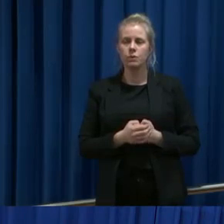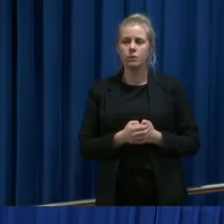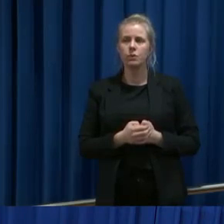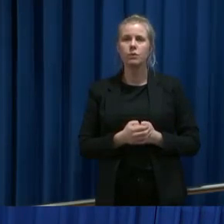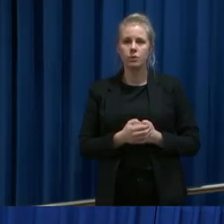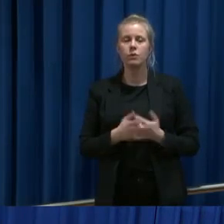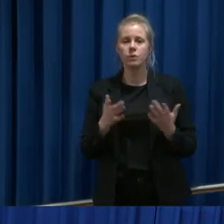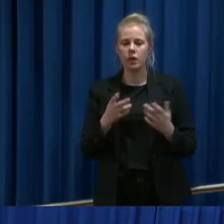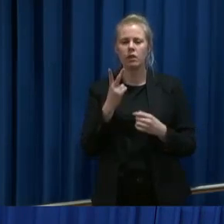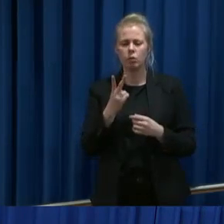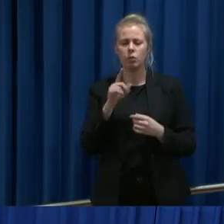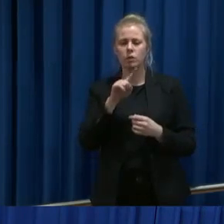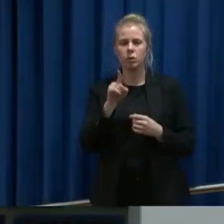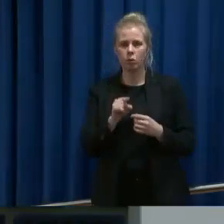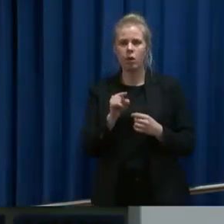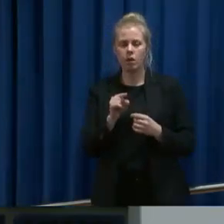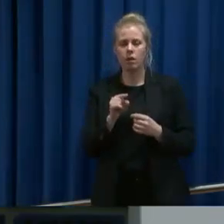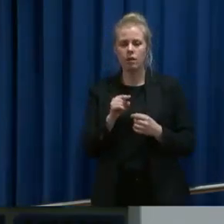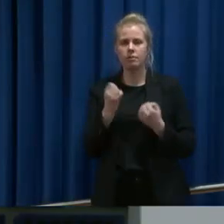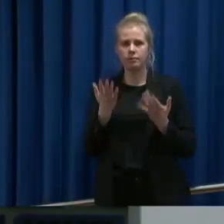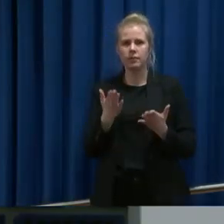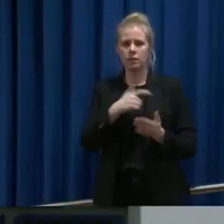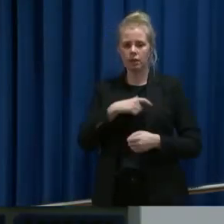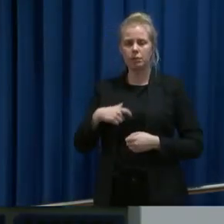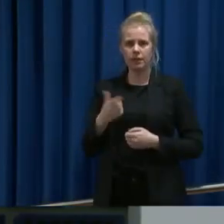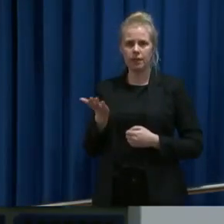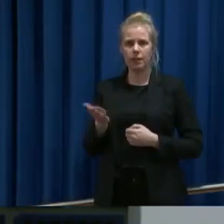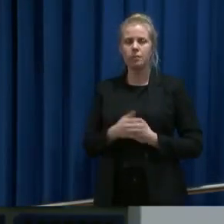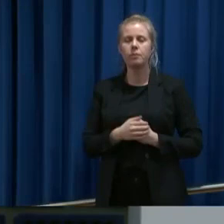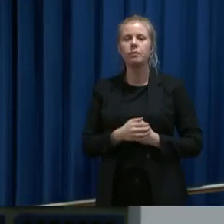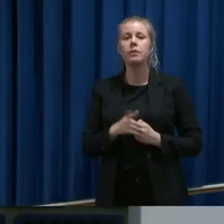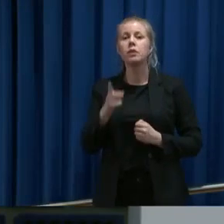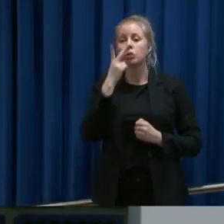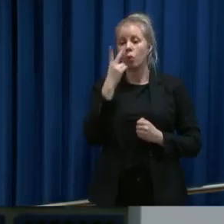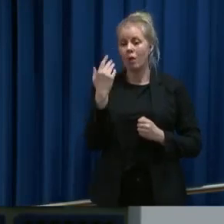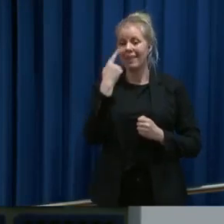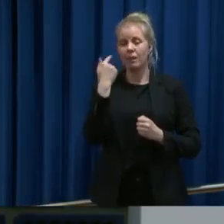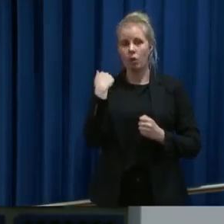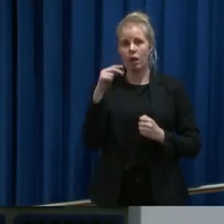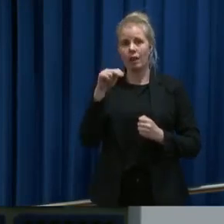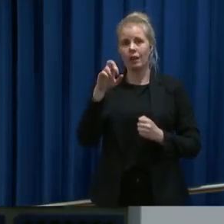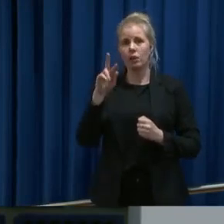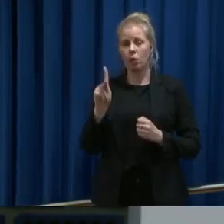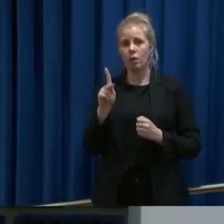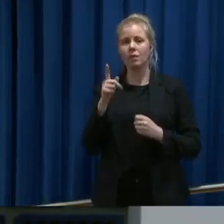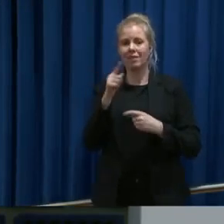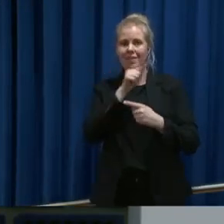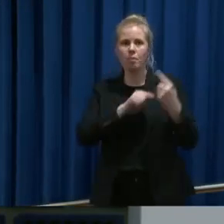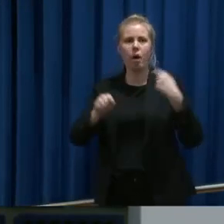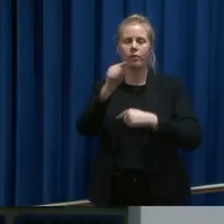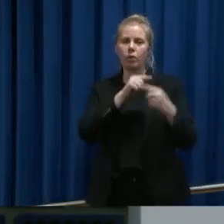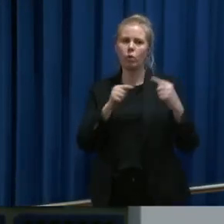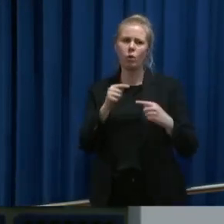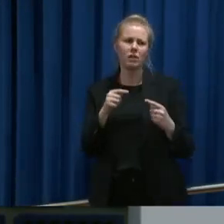Jeg har to spørsmål til statsminister Erna Solberg. Det er mange som så på debatten i går på NRK. Det var en del dystre